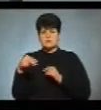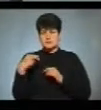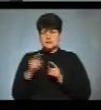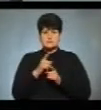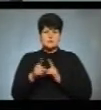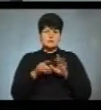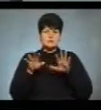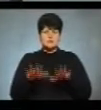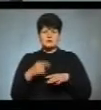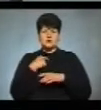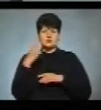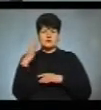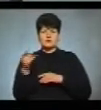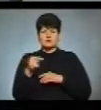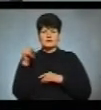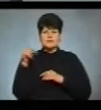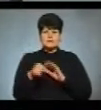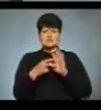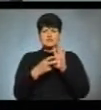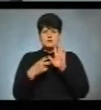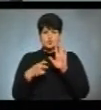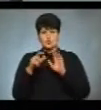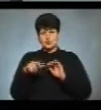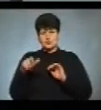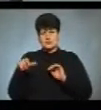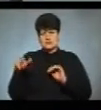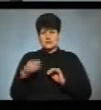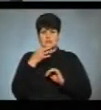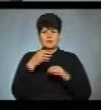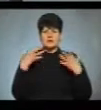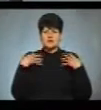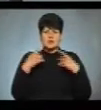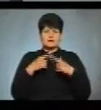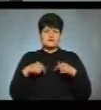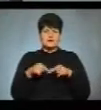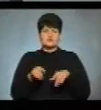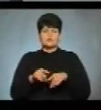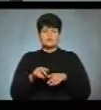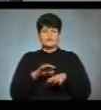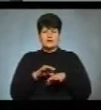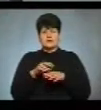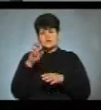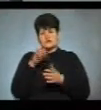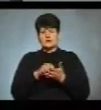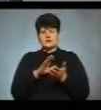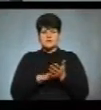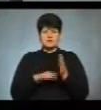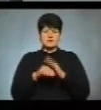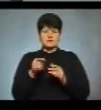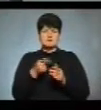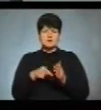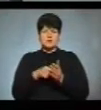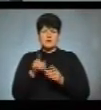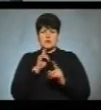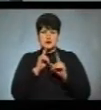змінили місце голосування у Тернополі 1700 осіб, повідомила начальник відділу ведення державного реєстру виборців Тернопільської міськради Ірина Бурда.